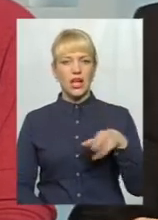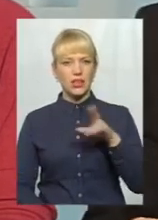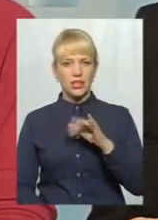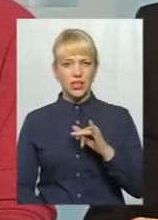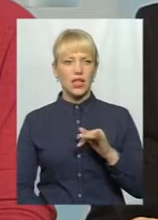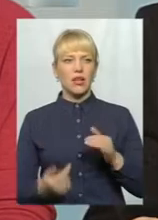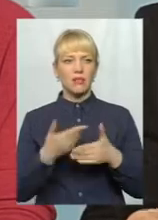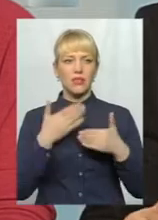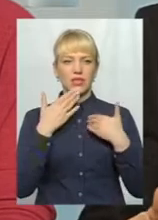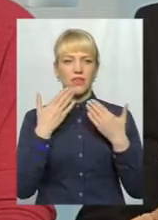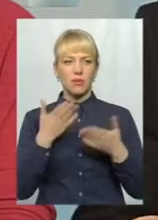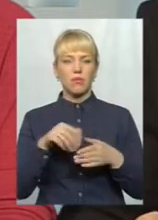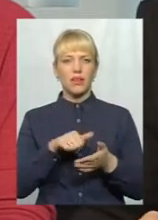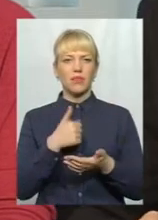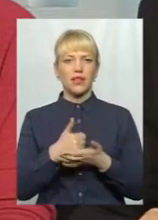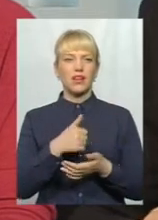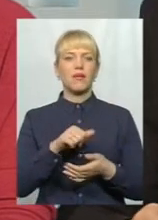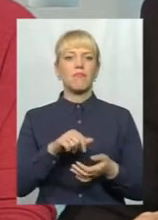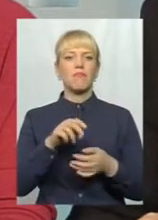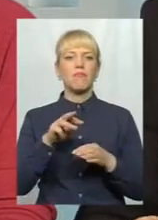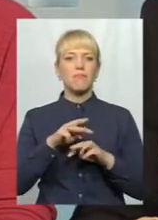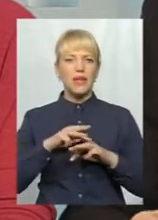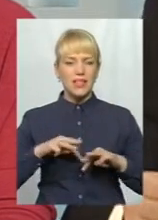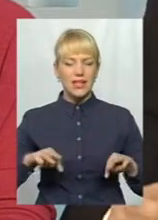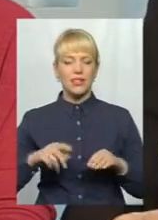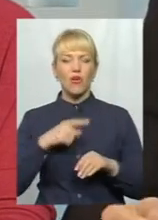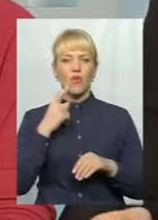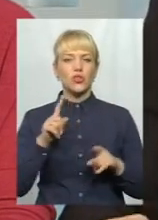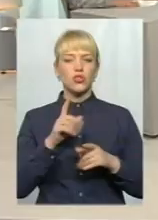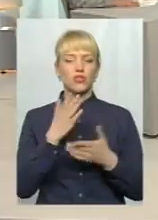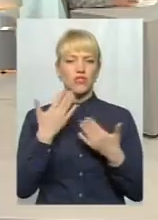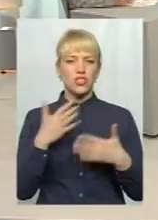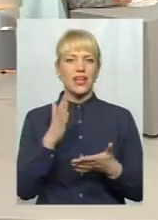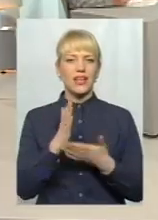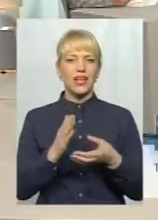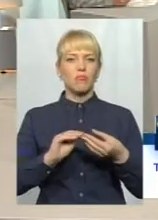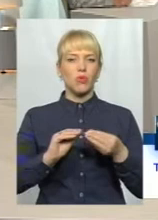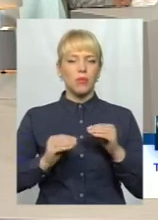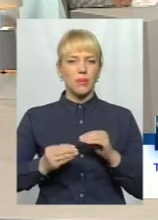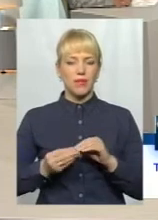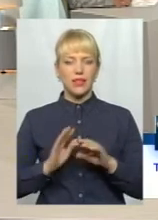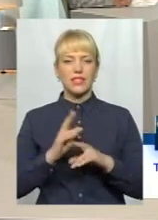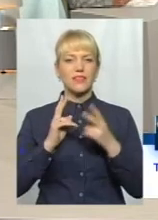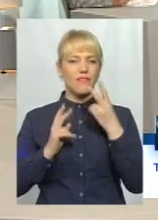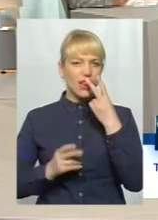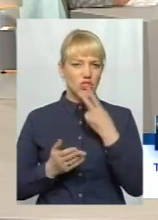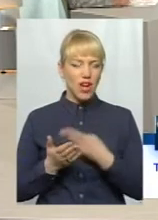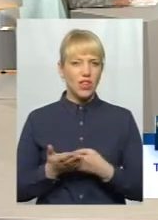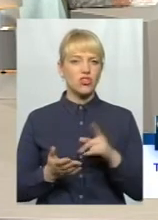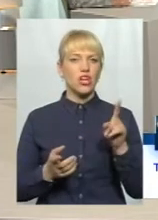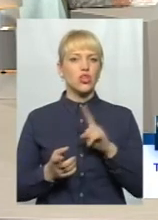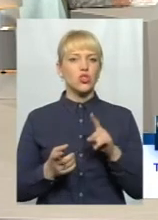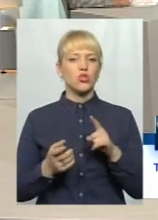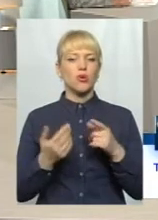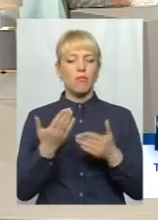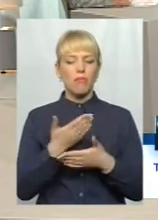тоді до прем'єр-міністра і говорили про те, що проблематика вже є, не зважаючи на те, що сьогодні ми розглядаємо якраз проблему